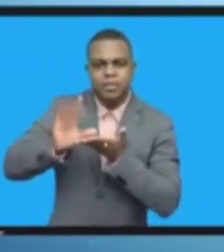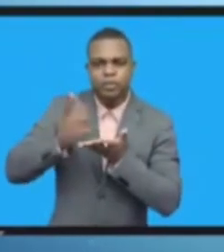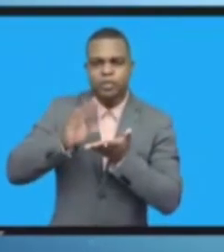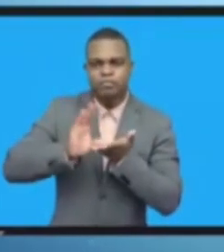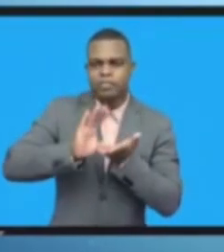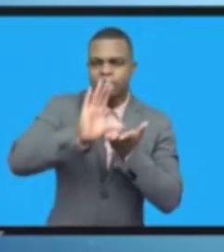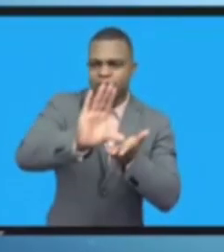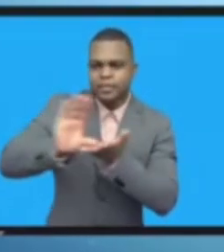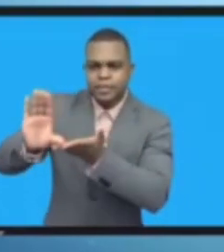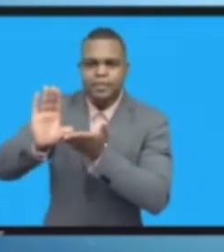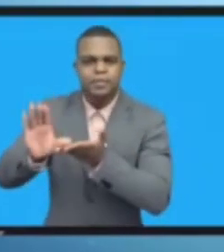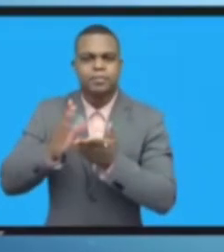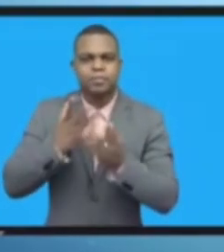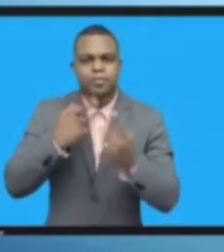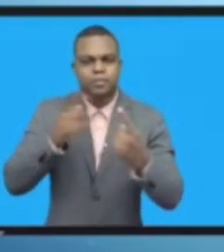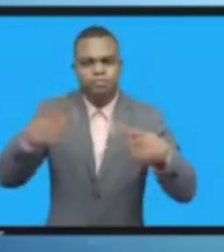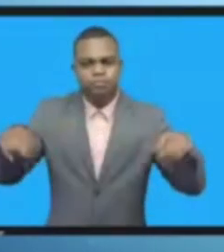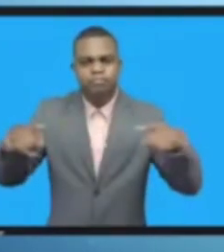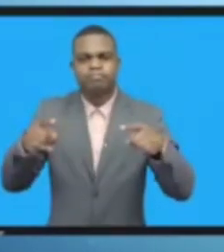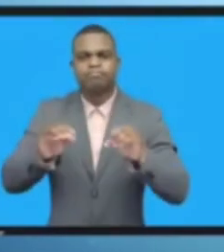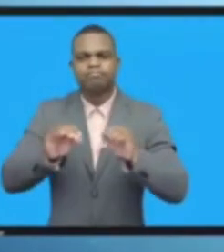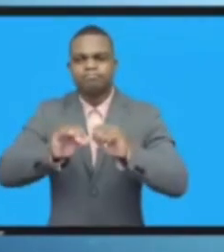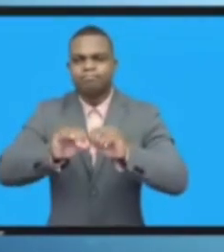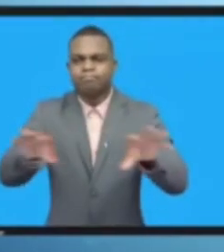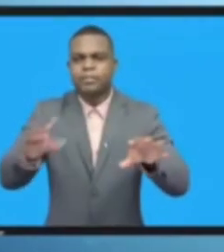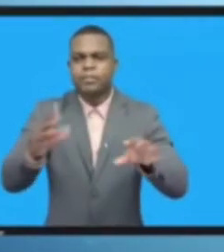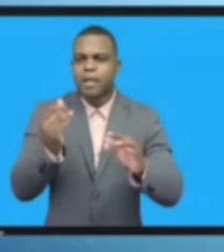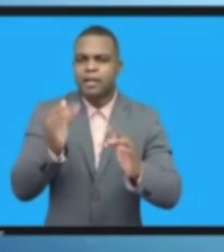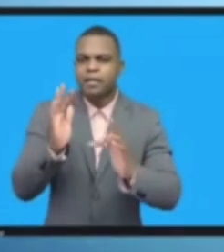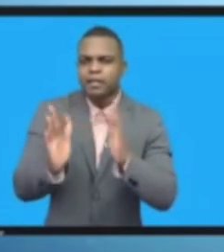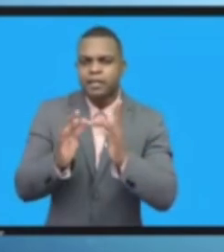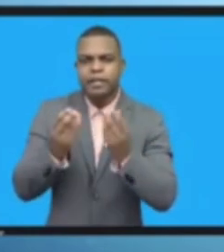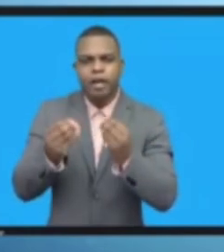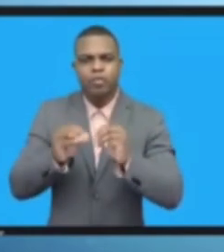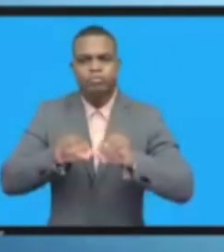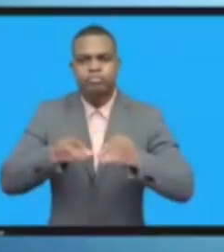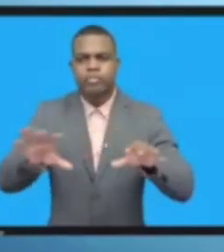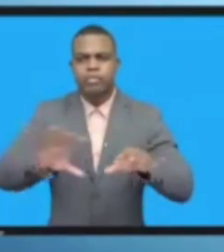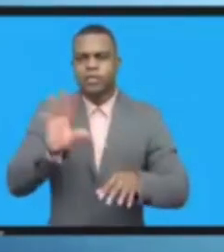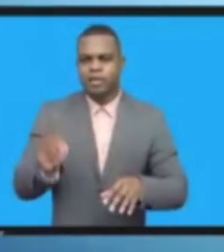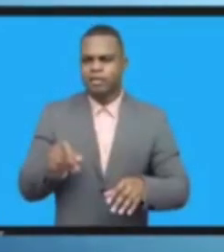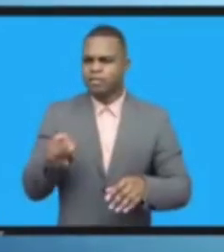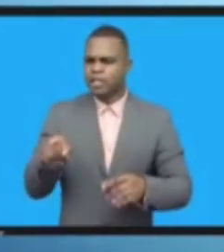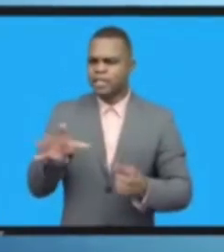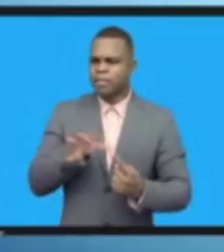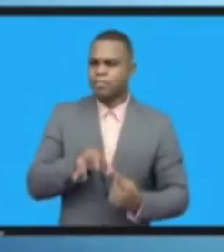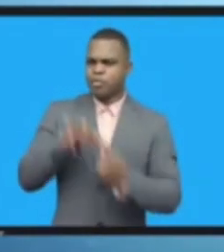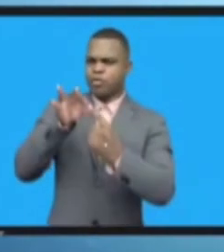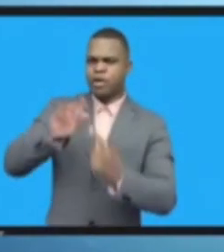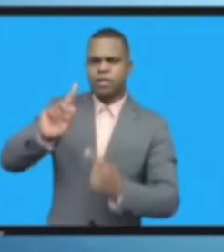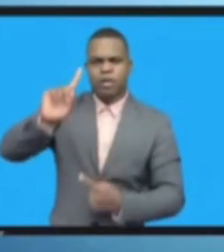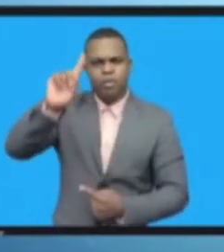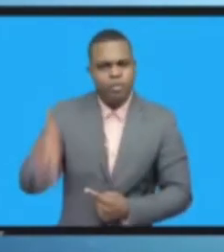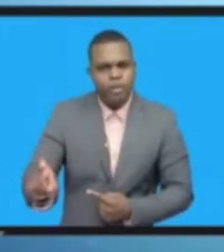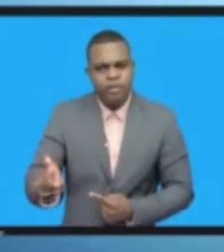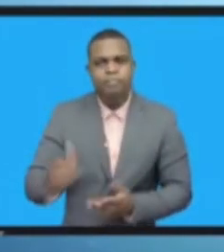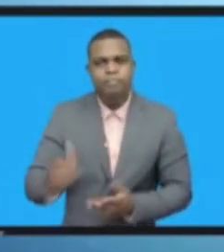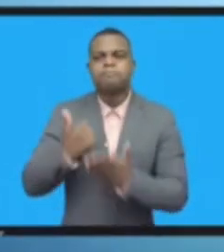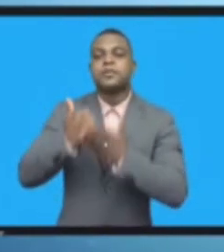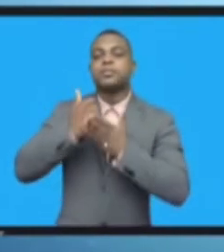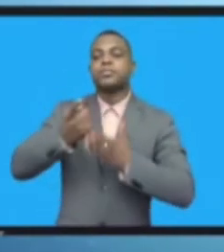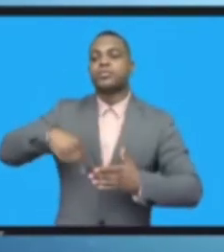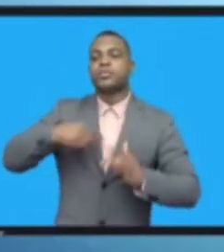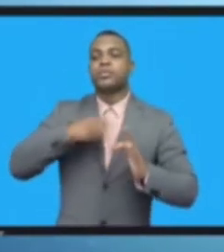المهم بما كان أن نزيد سرعة الإنترنت في أفريقيا وكل ذلك لضمان الأمن وكيف نعرف